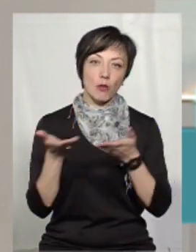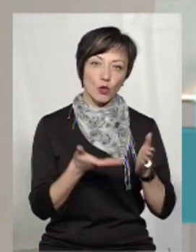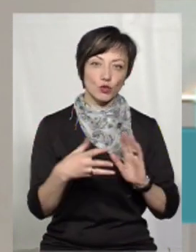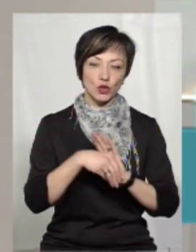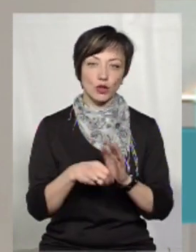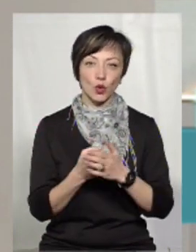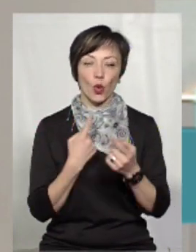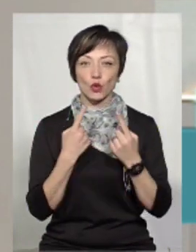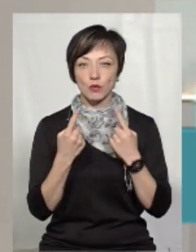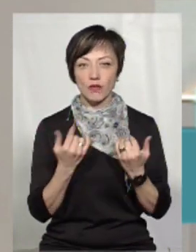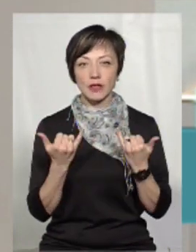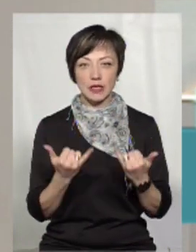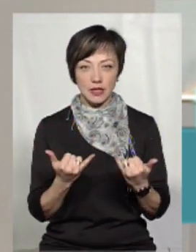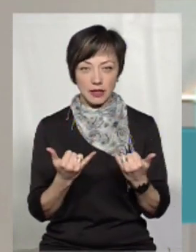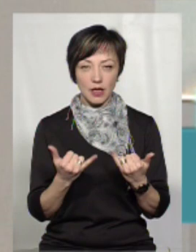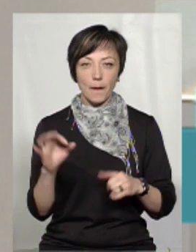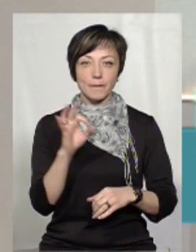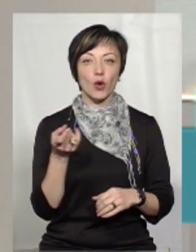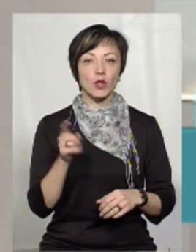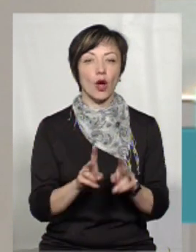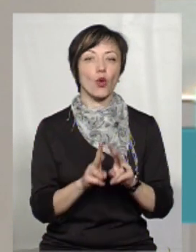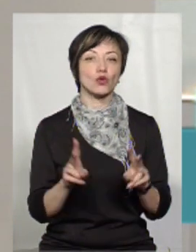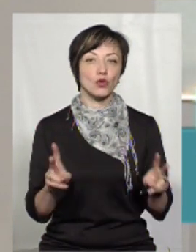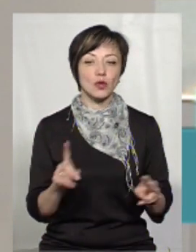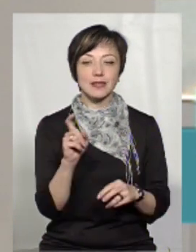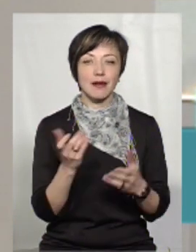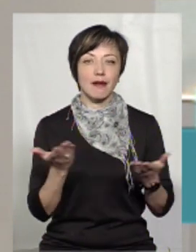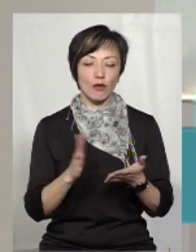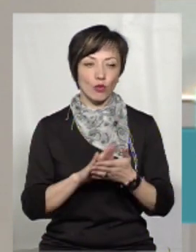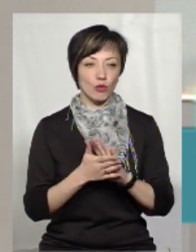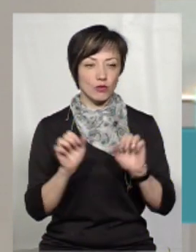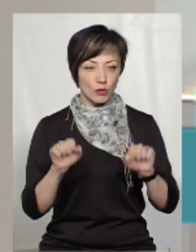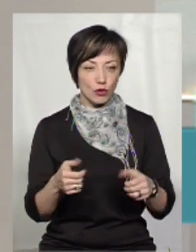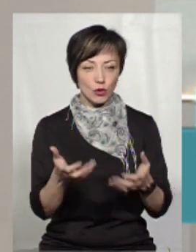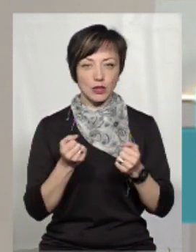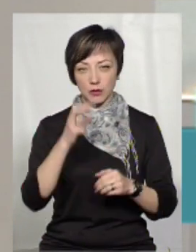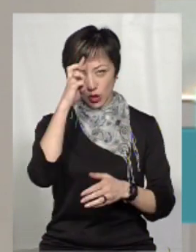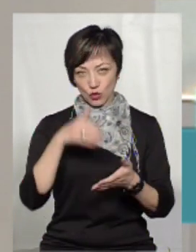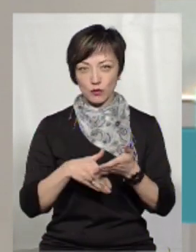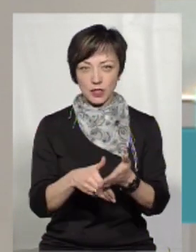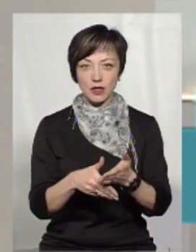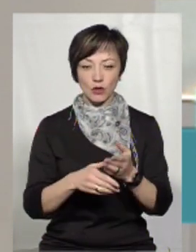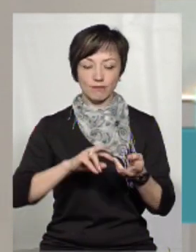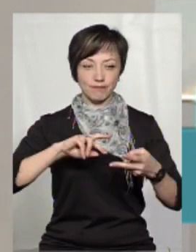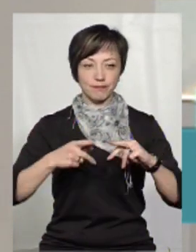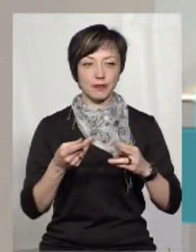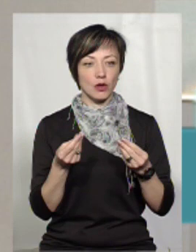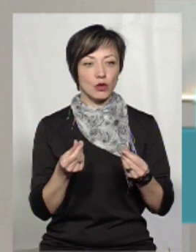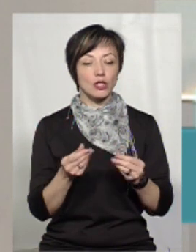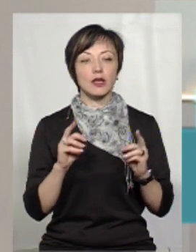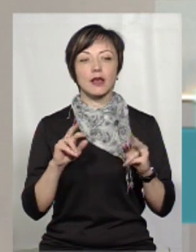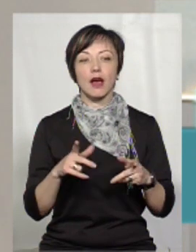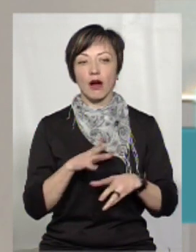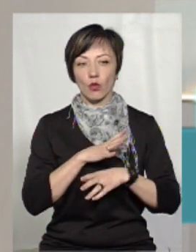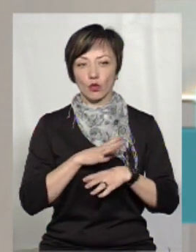долучатися до розмови, а нині вона про те, хто і за яких умов може отримувати субсидії грошима і як при